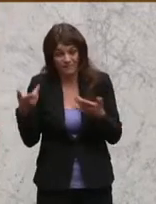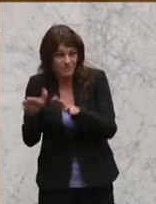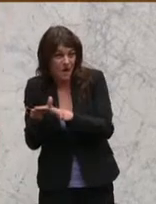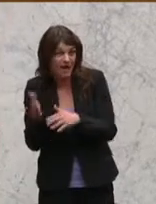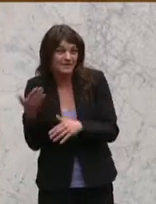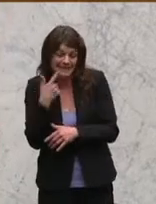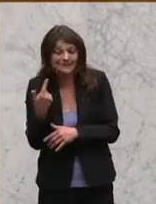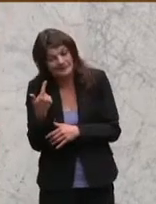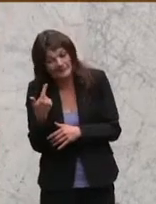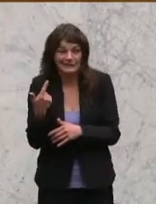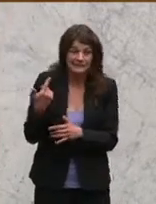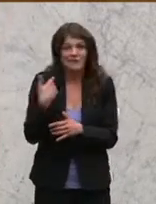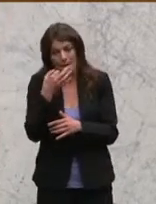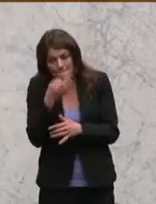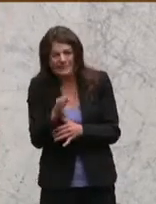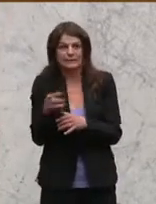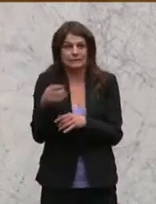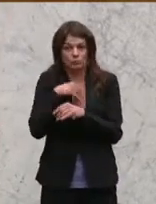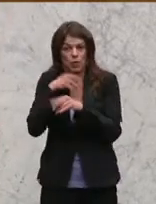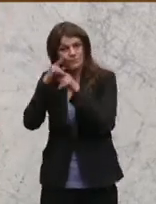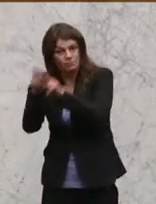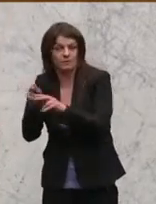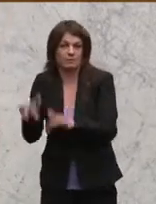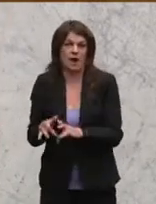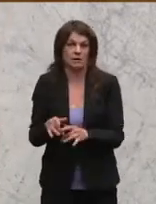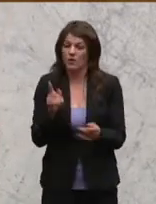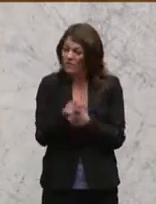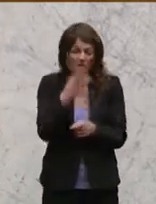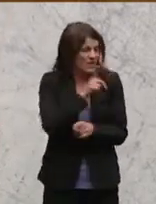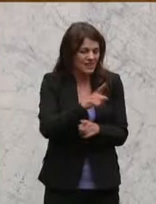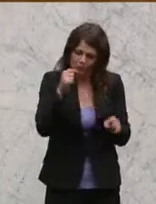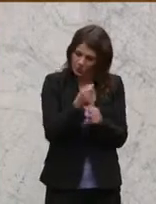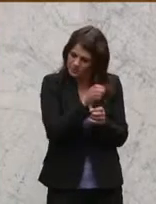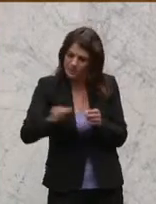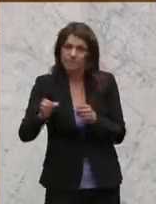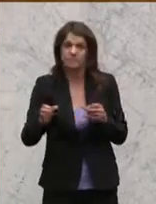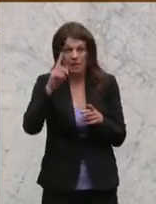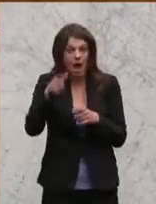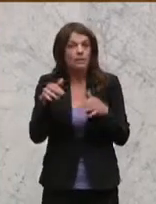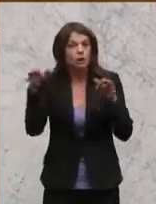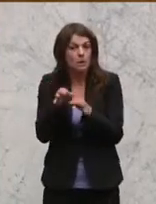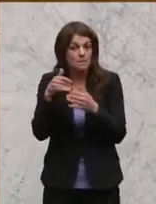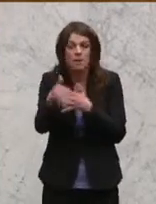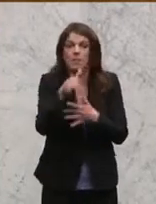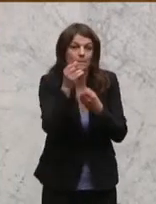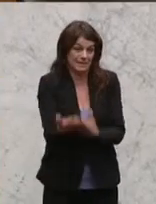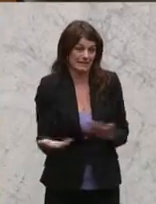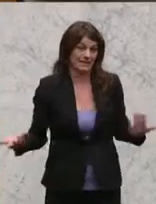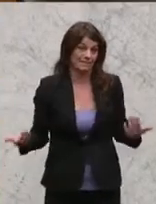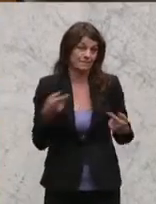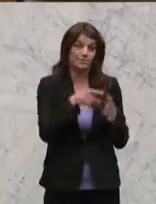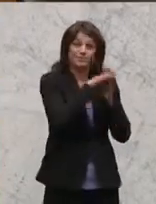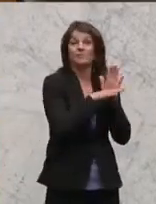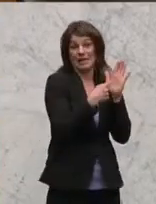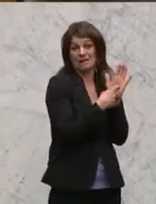sagt, jemand hätte psychiatrisch versorgt werden müssen, auch gegen seinen Willen, um etwas Schlimmeres zu verhindern. Und das Gesetz gibt ja auch